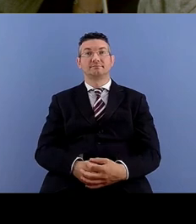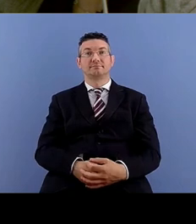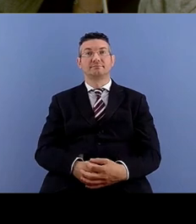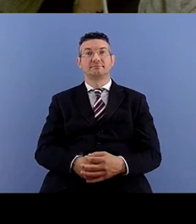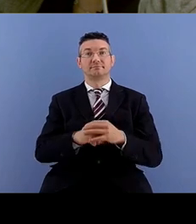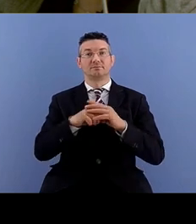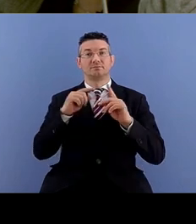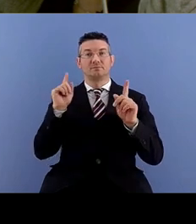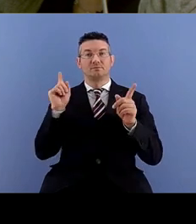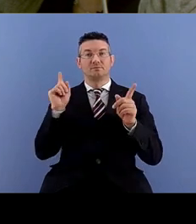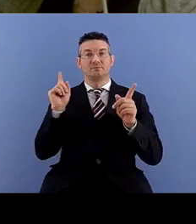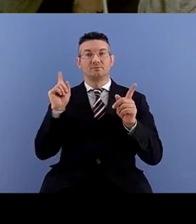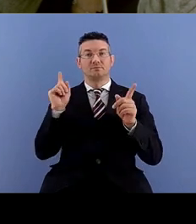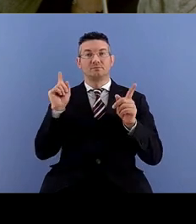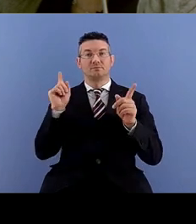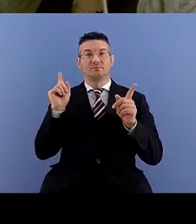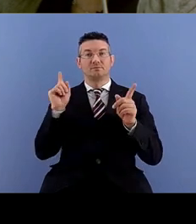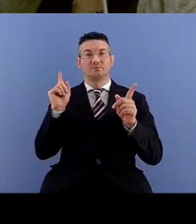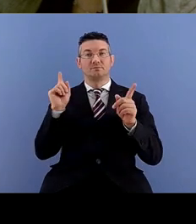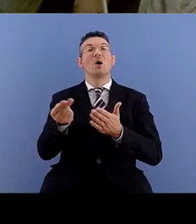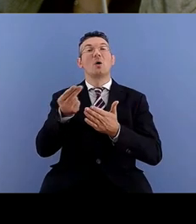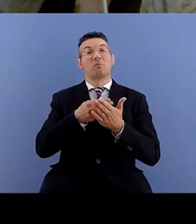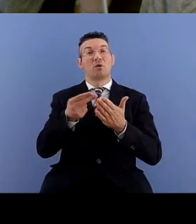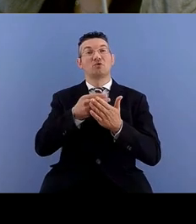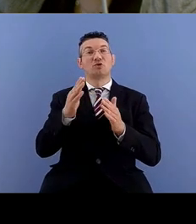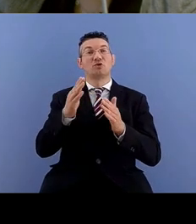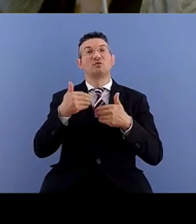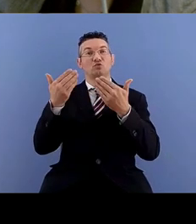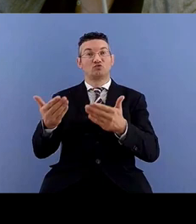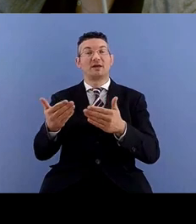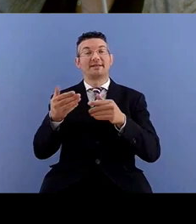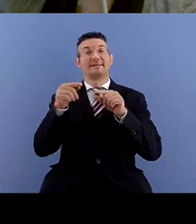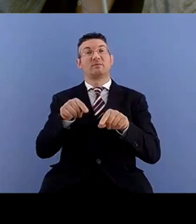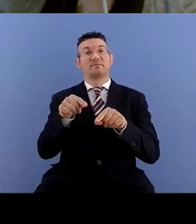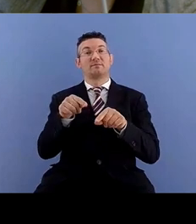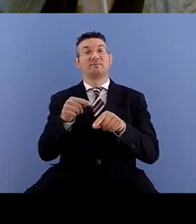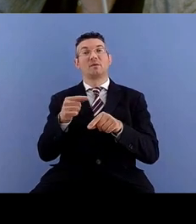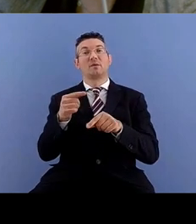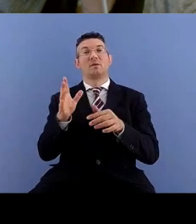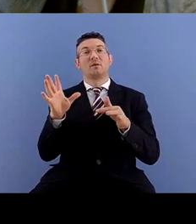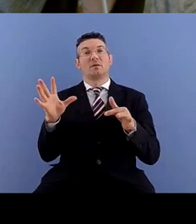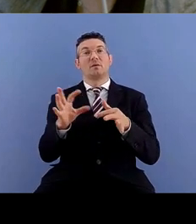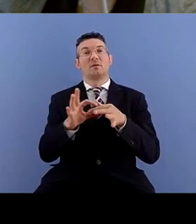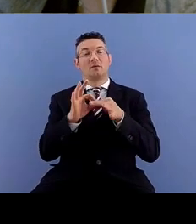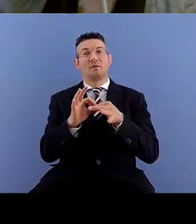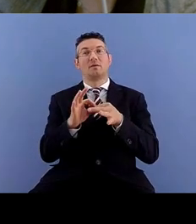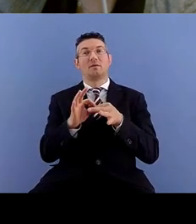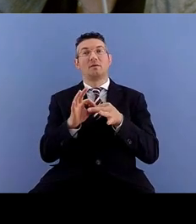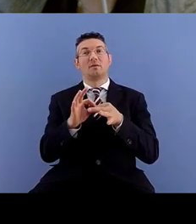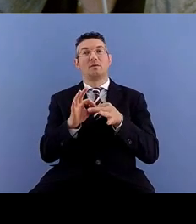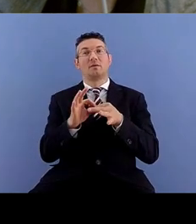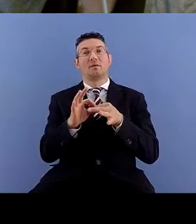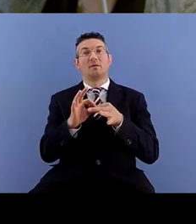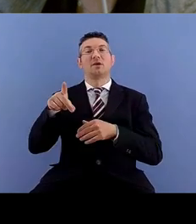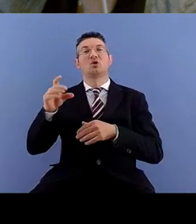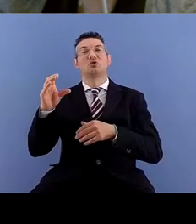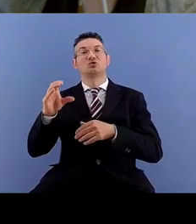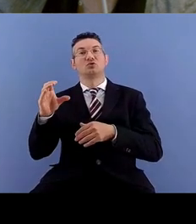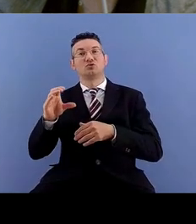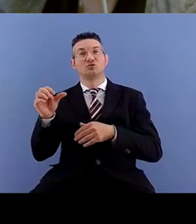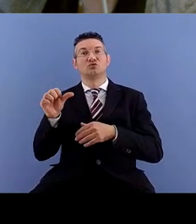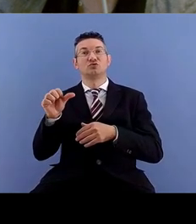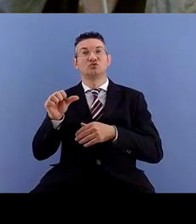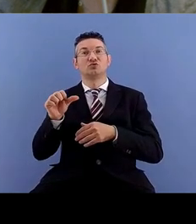possiamo andare al progetto successivo questo era su appunto le sculture di Pinuncio Sciola questa scultura nello specifico è